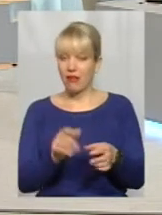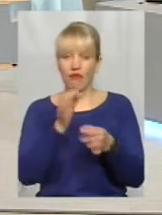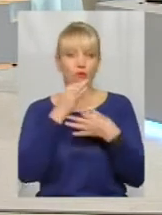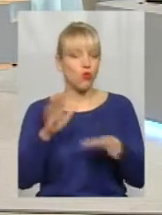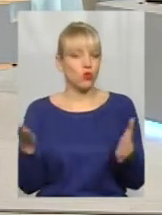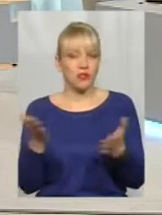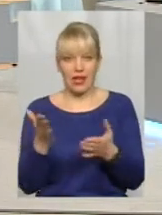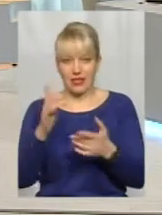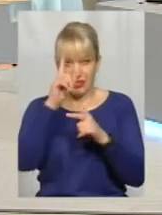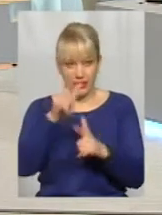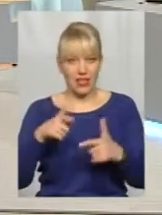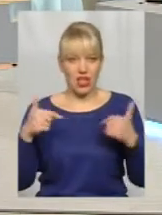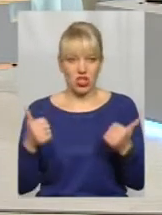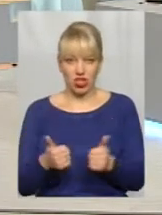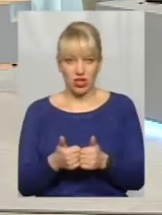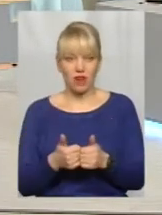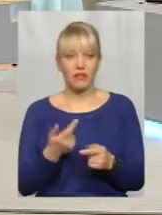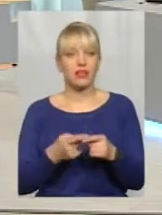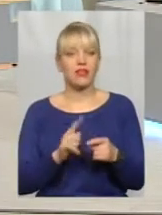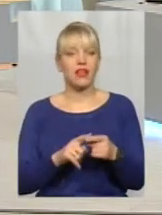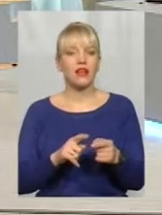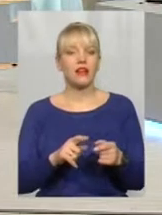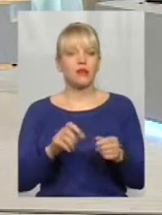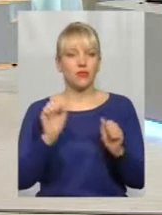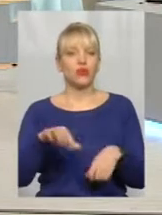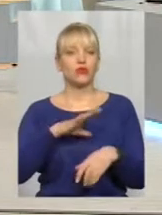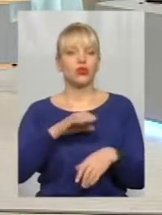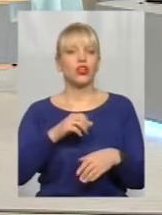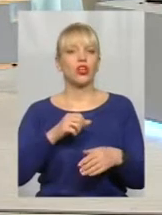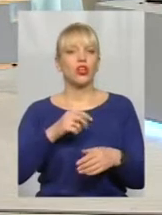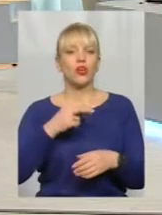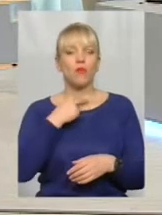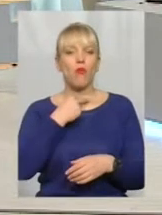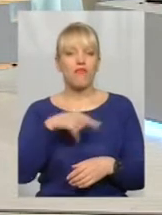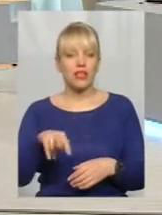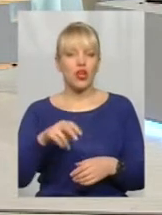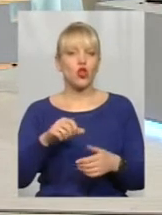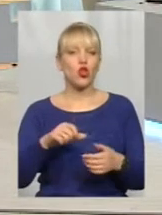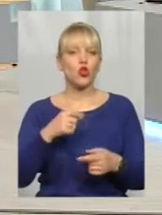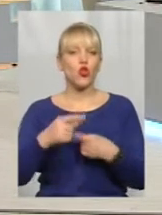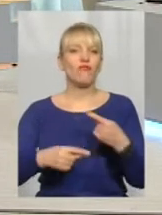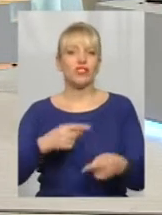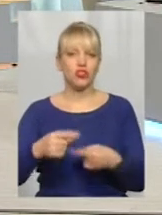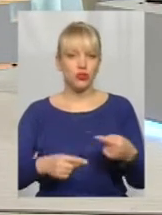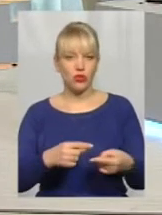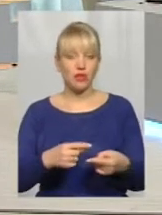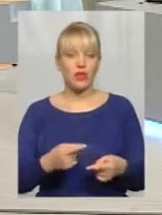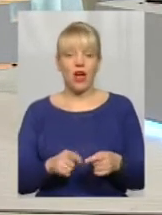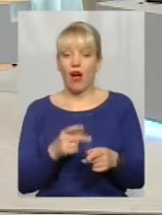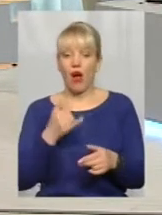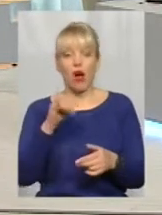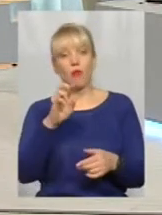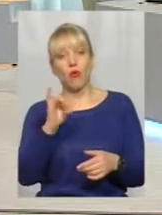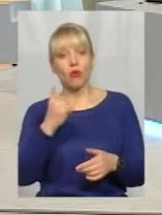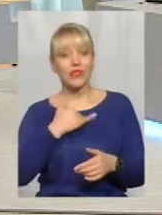державі найвища міра покарання, аж до довічного уязнення. А в нас навіть кримінальні справи не відкрили, бо, бачите, вони народні